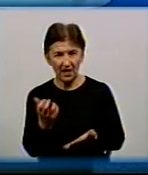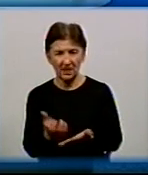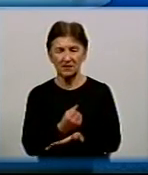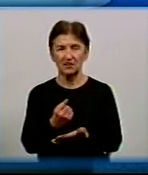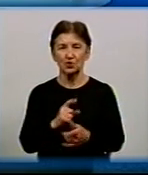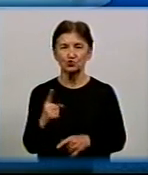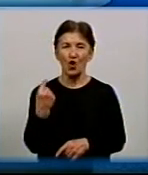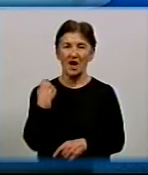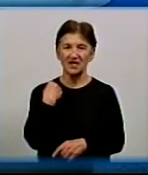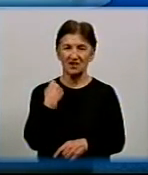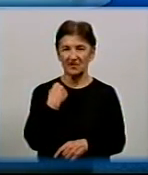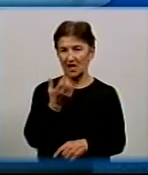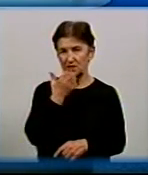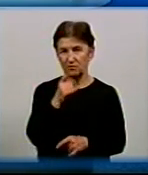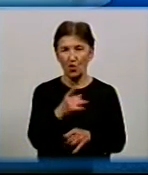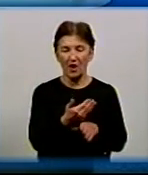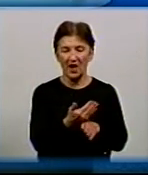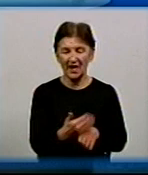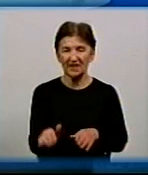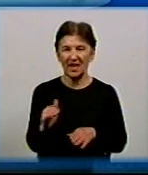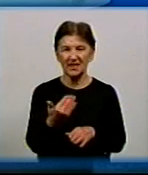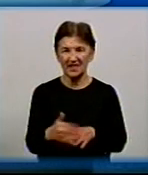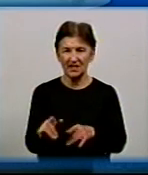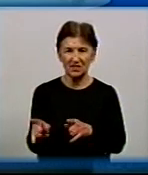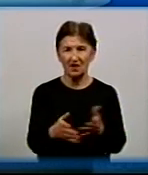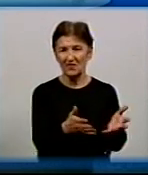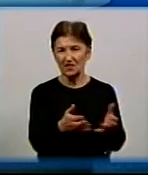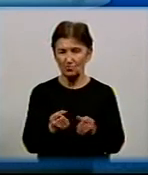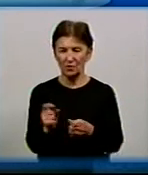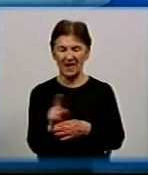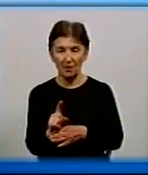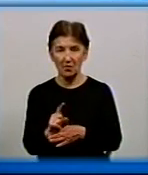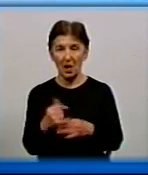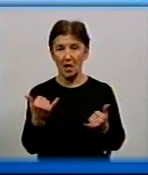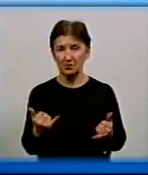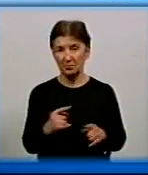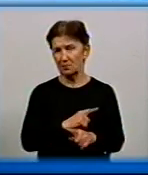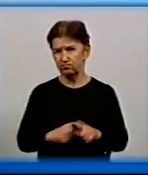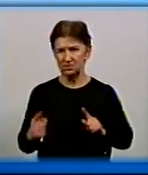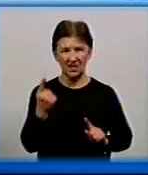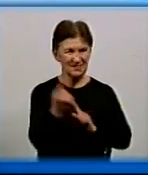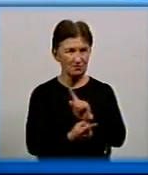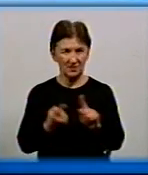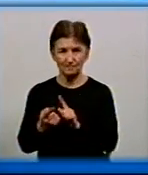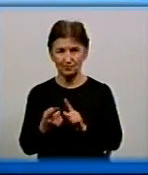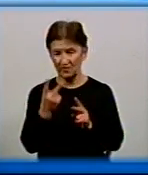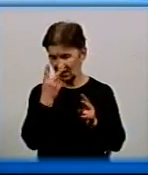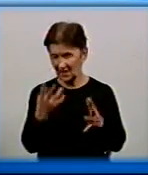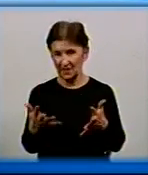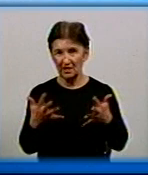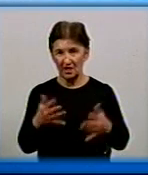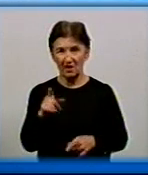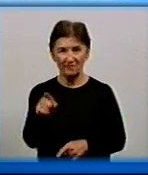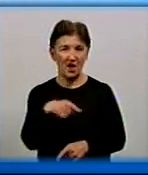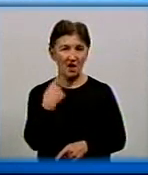газ, що «Кіровоградтепло» отримує кредити для того, щоб отримати ліміти на газ. І ось кардинально ситуація змінилася. Хоча так, відверто в цій студії ви